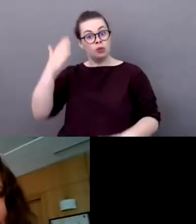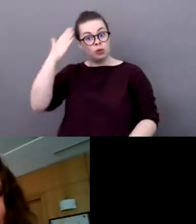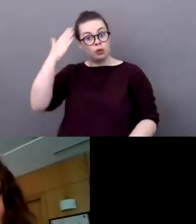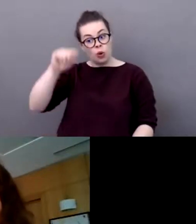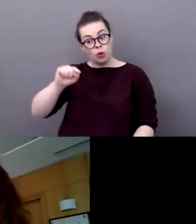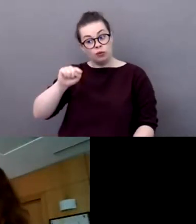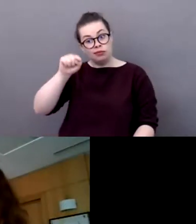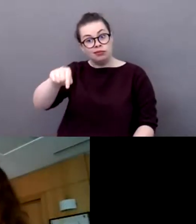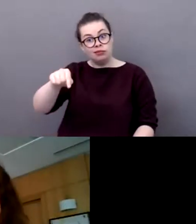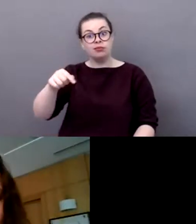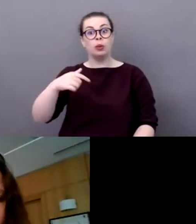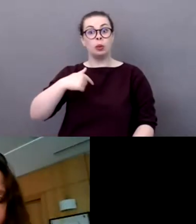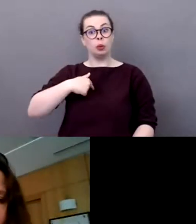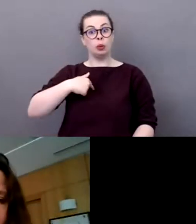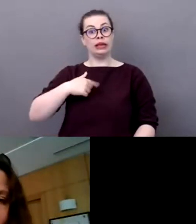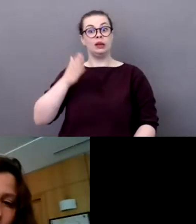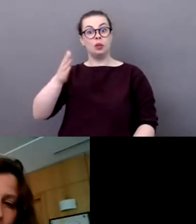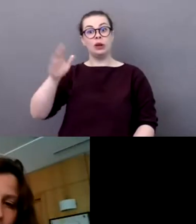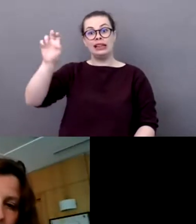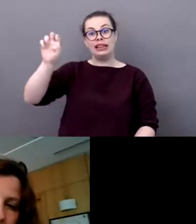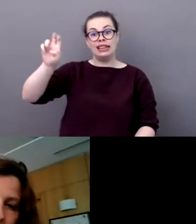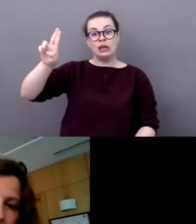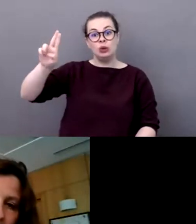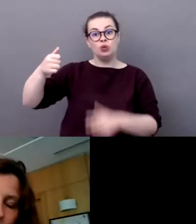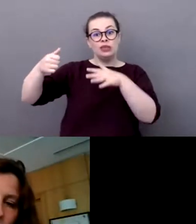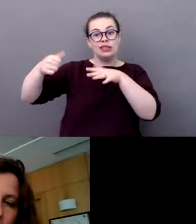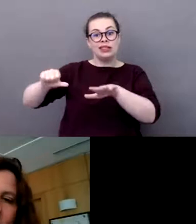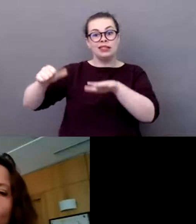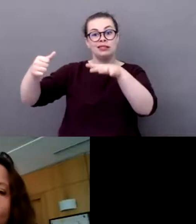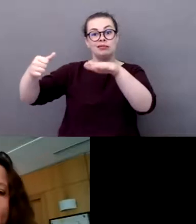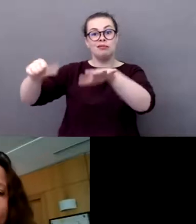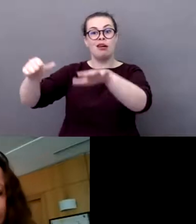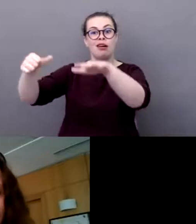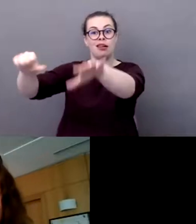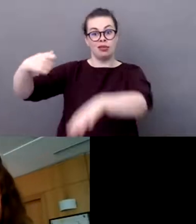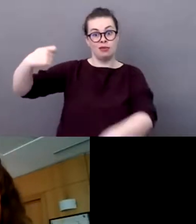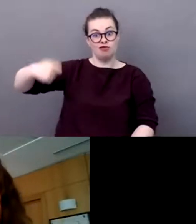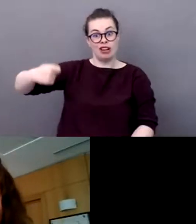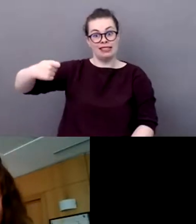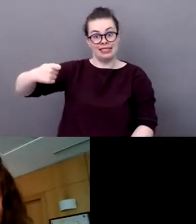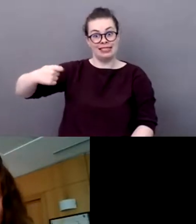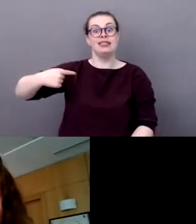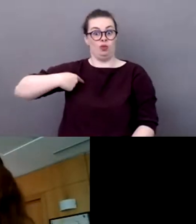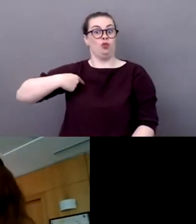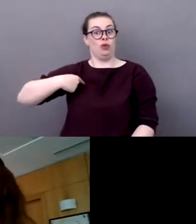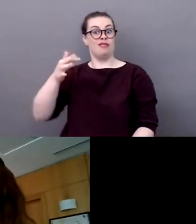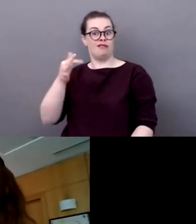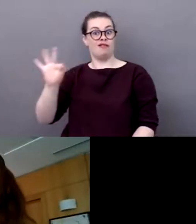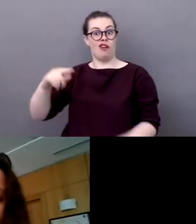cet outil, échanger sur les autres bonnes pratiques avec nos voisins européens et voir comment